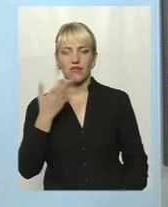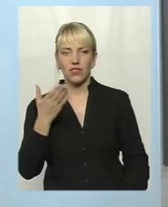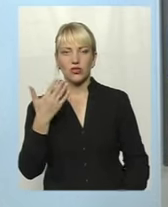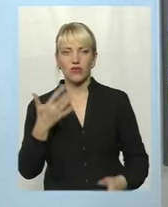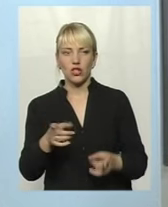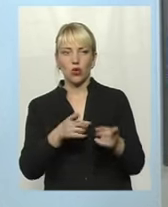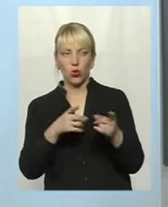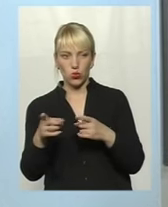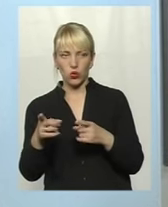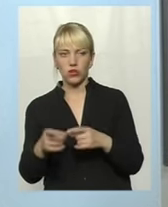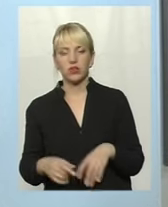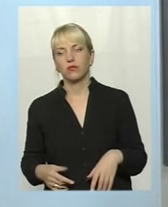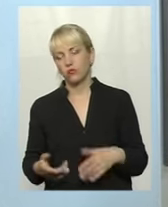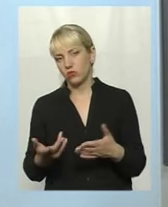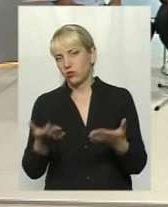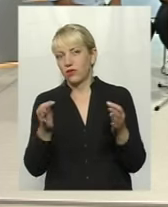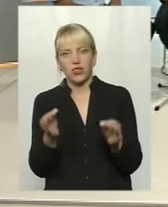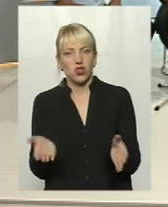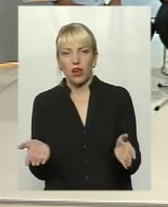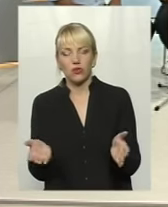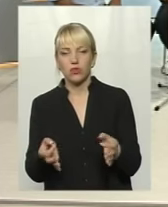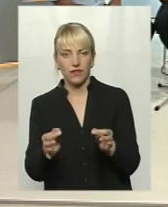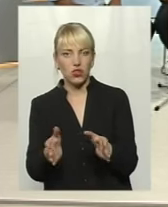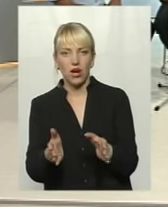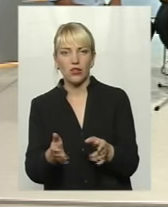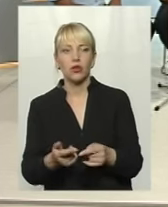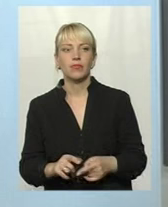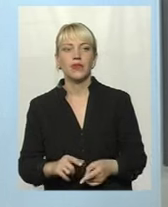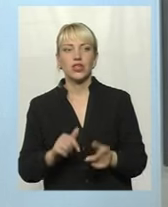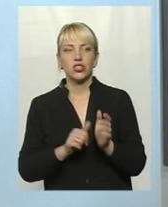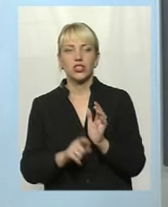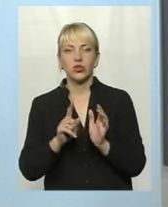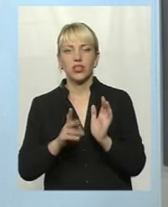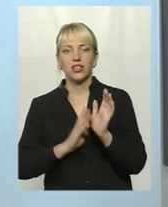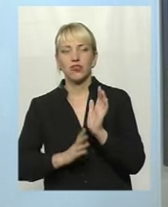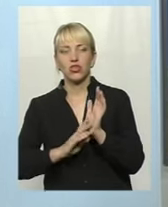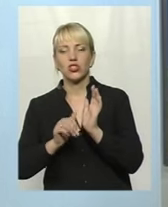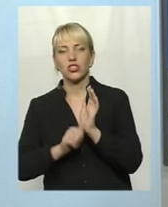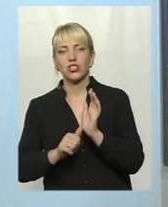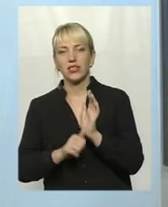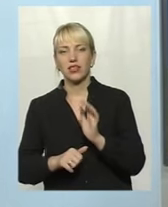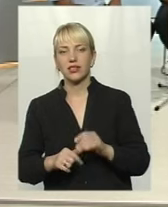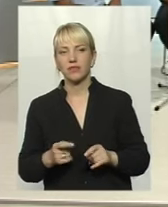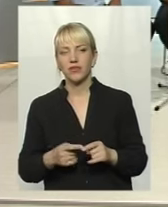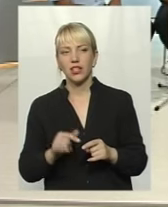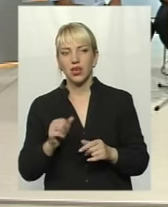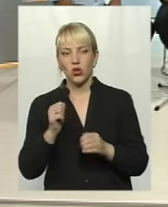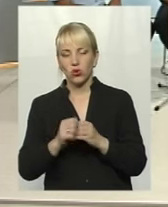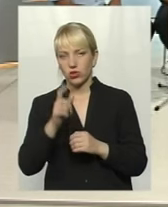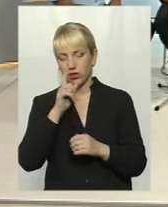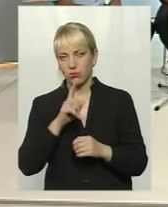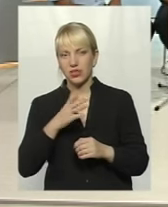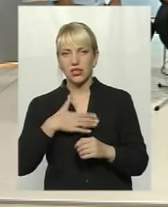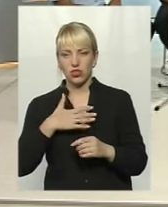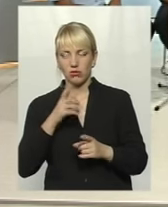готуються? Ну, звичайно. Зрозумієте? Але, що ж кожен місяць... 61, 90, 60... кожен місяць, воно, навіть не раціонально збирати.